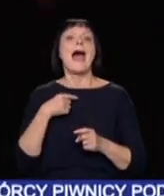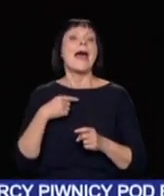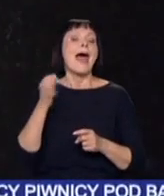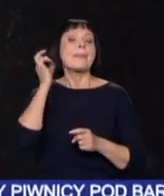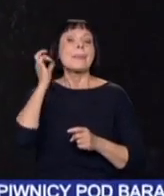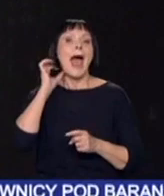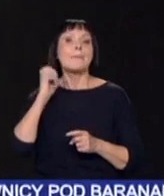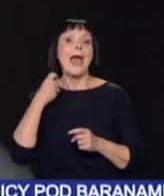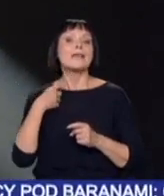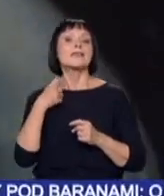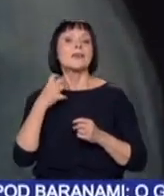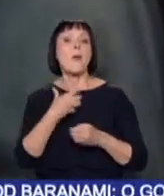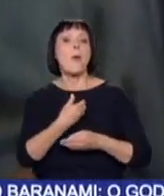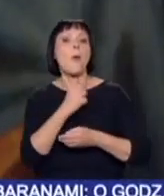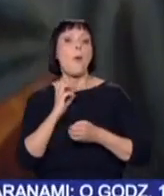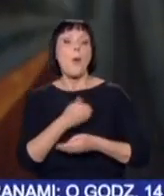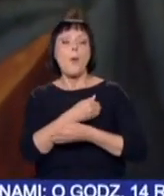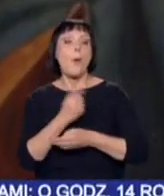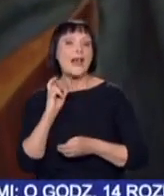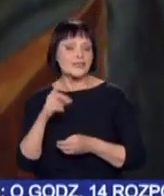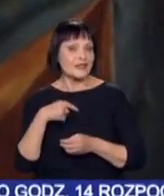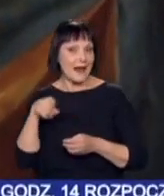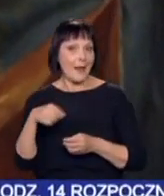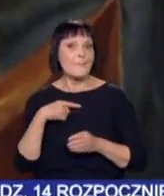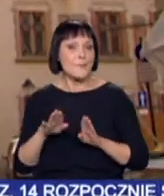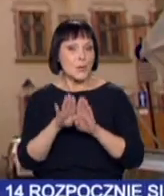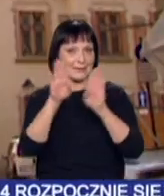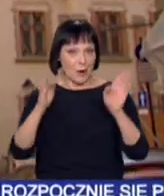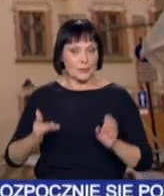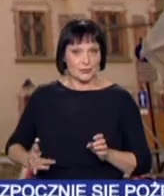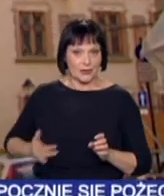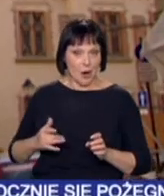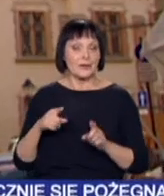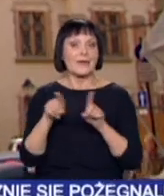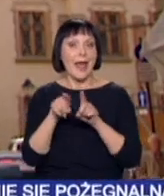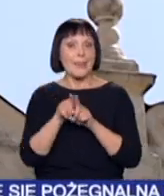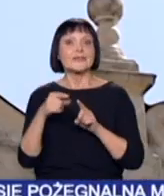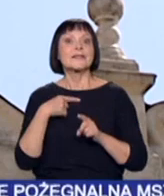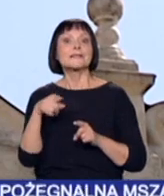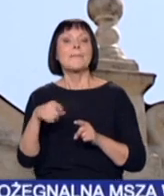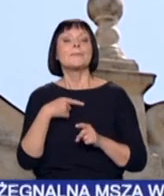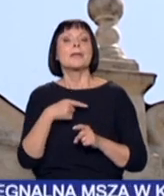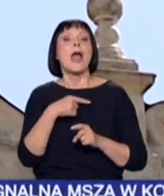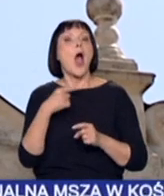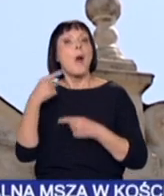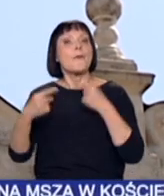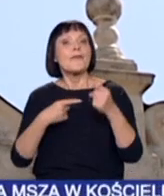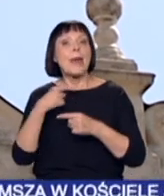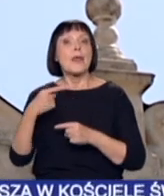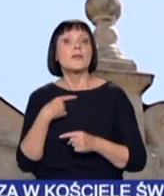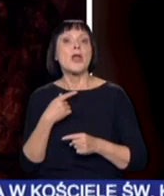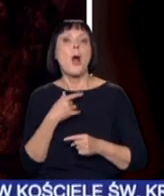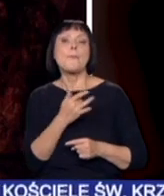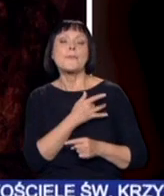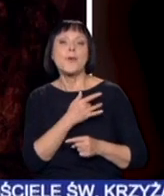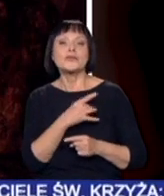łasiczką Leonarda da Vinci. W Muzeum Księżąt Czartoryskich zobaczyć można też krajobraz z przypowieścią o miłosiernym Samarytaninie Rembrandta.